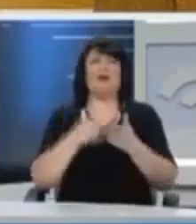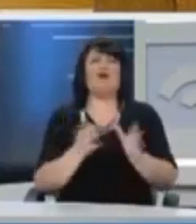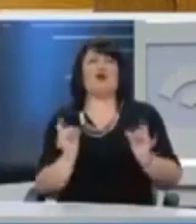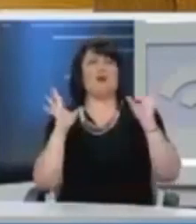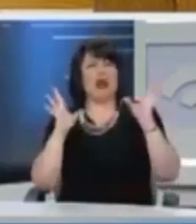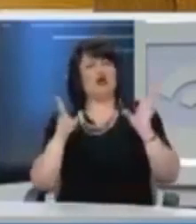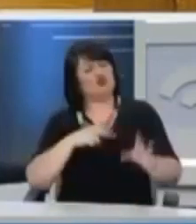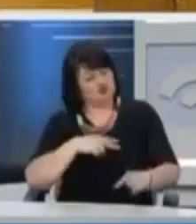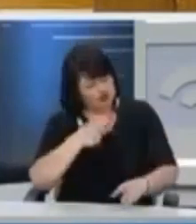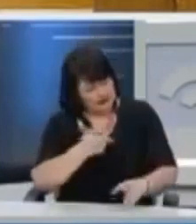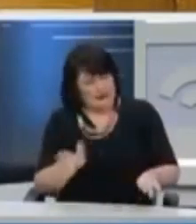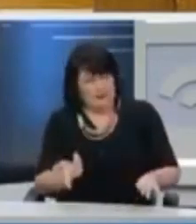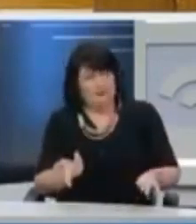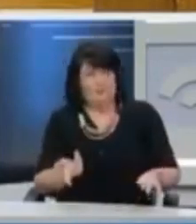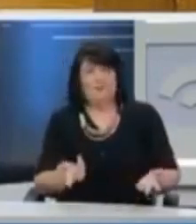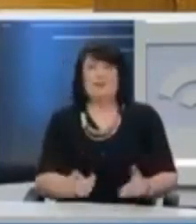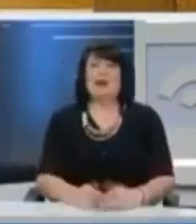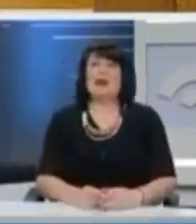φοροαπαλλαγές που καλά κάνετε και τις κάνετε,